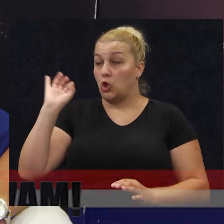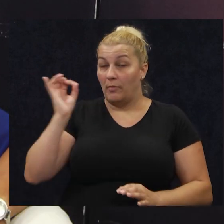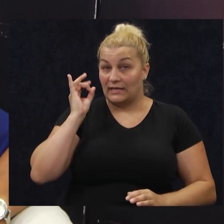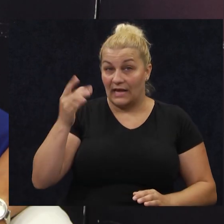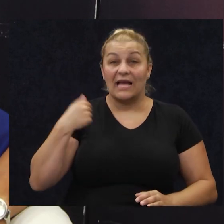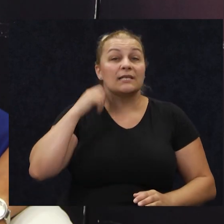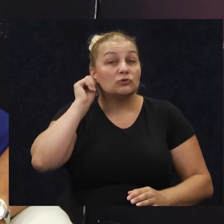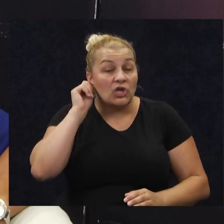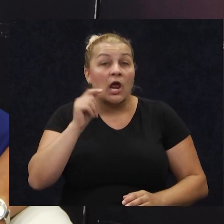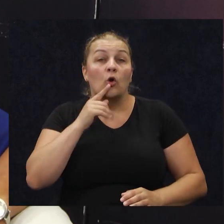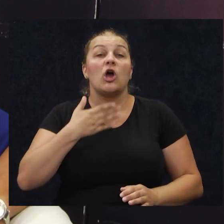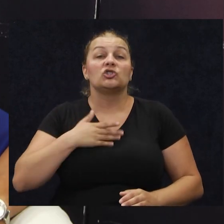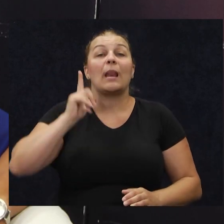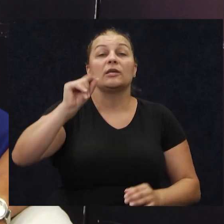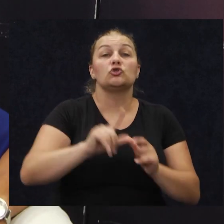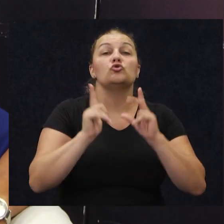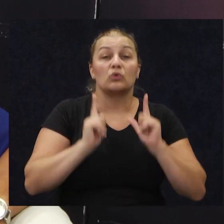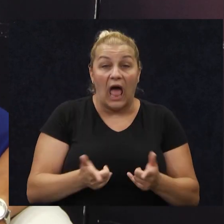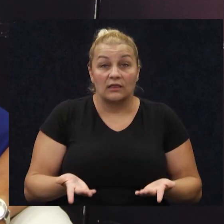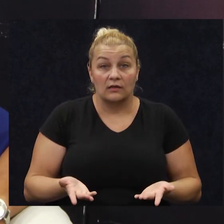sam žena koja želi otići u rat,